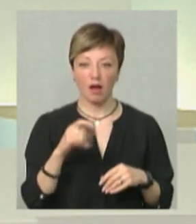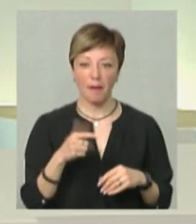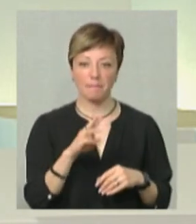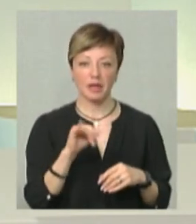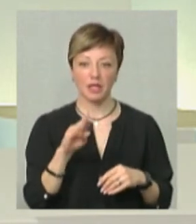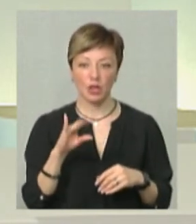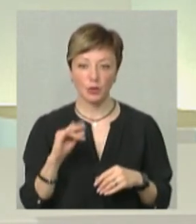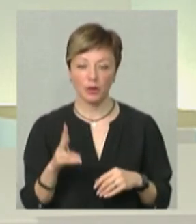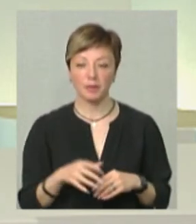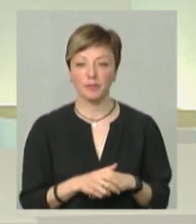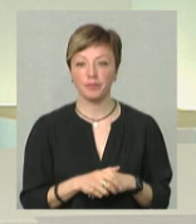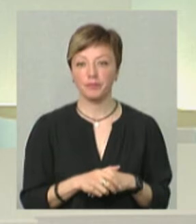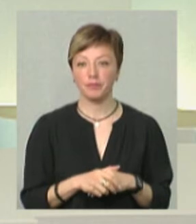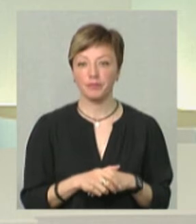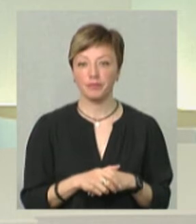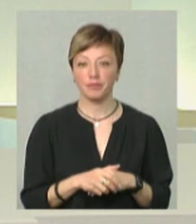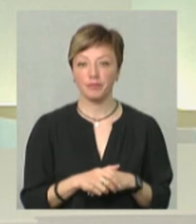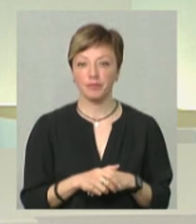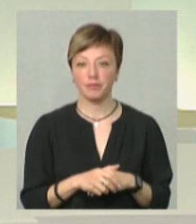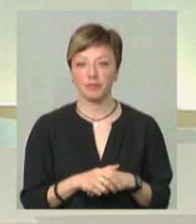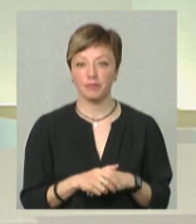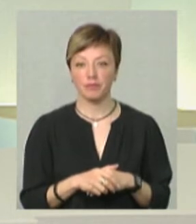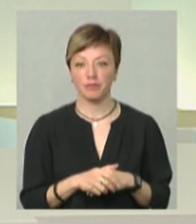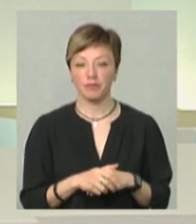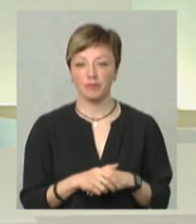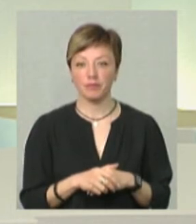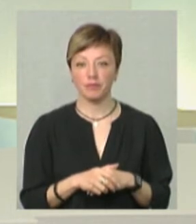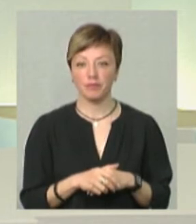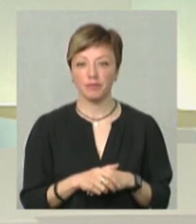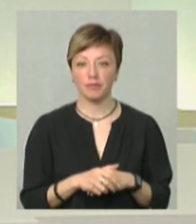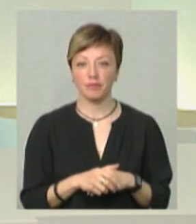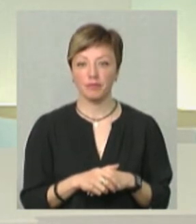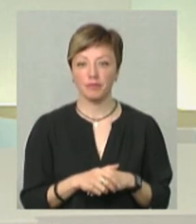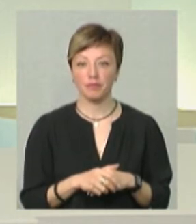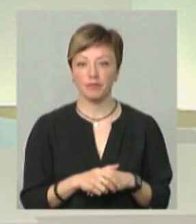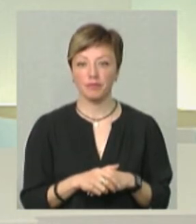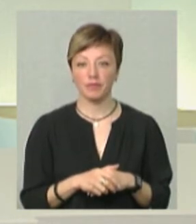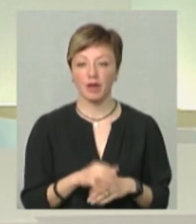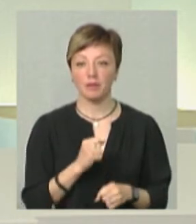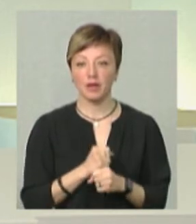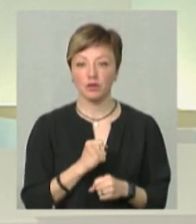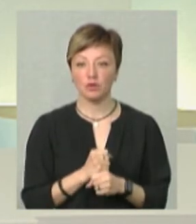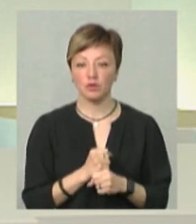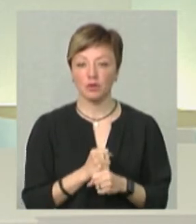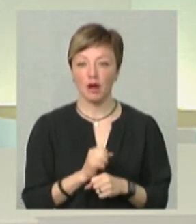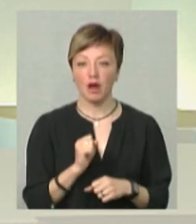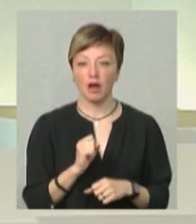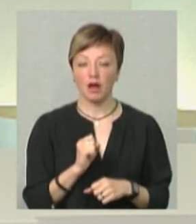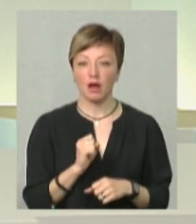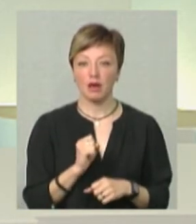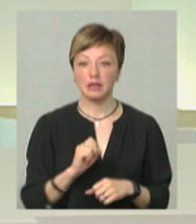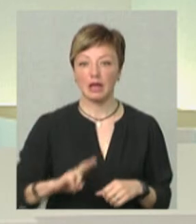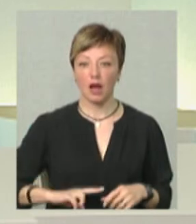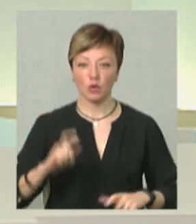Мартинюк, керівник Департаменту освіти і науки Хмельницької облдержадміністрації. Ми зараз і працюємо з паном Антоном,